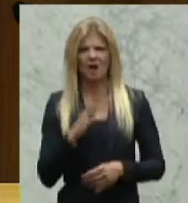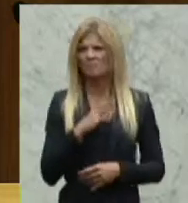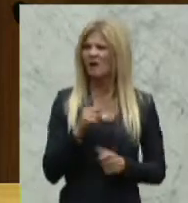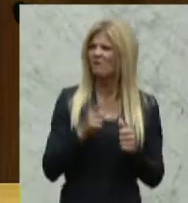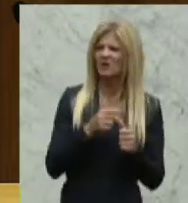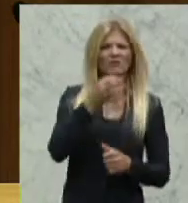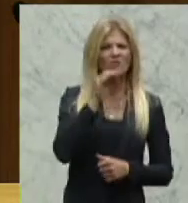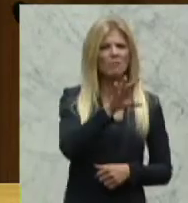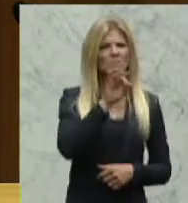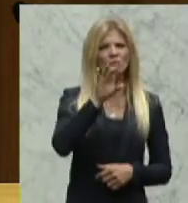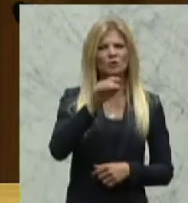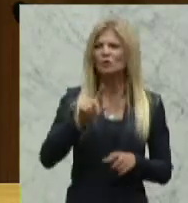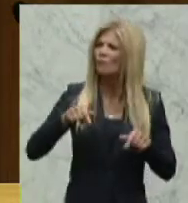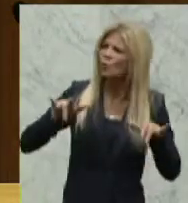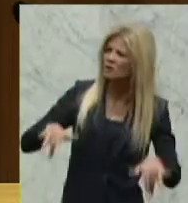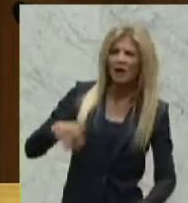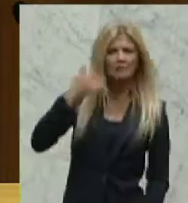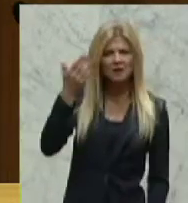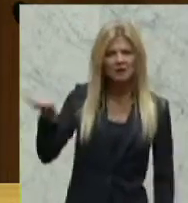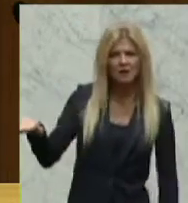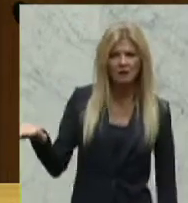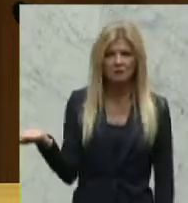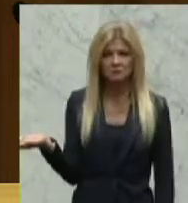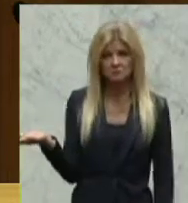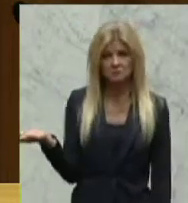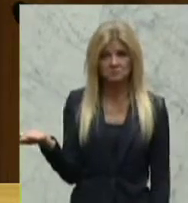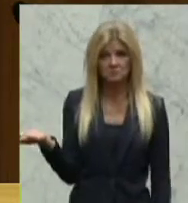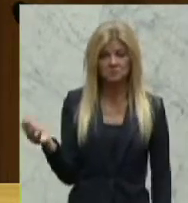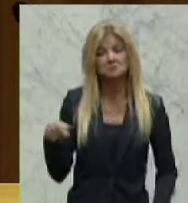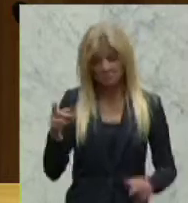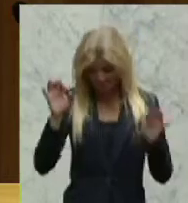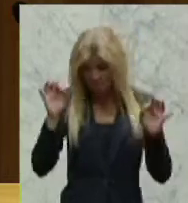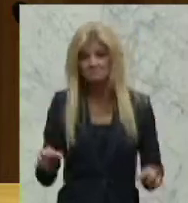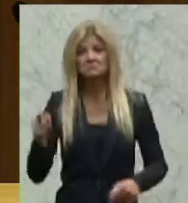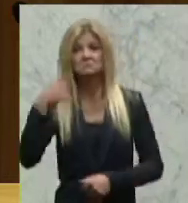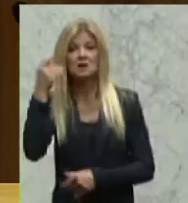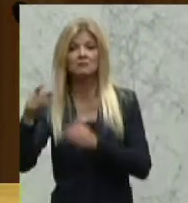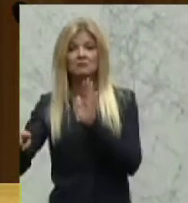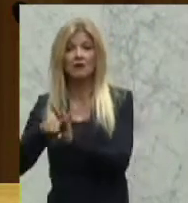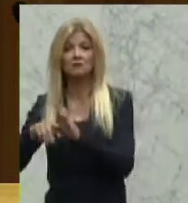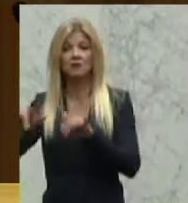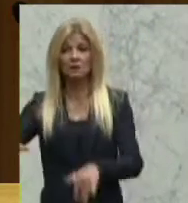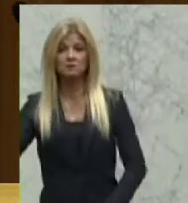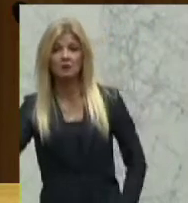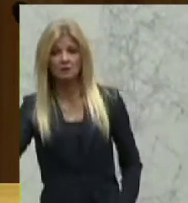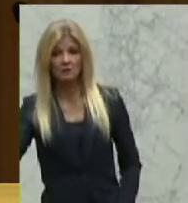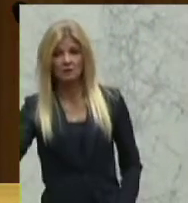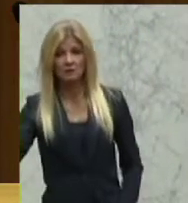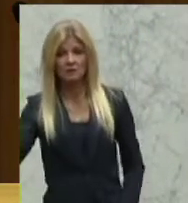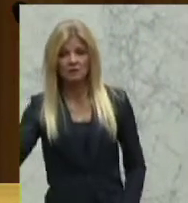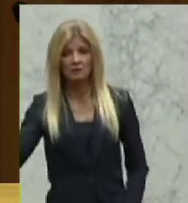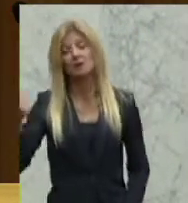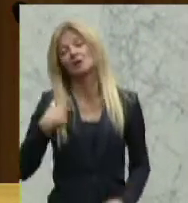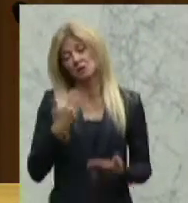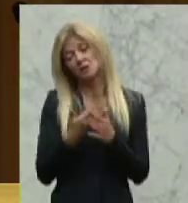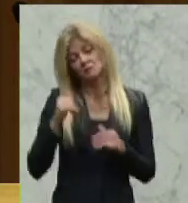bevorzugen, wo haben wir denn dann die Männer? Die sind ja dann tatsächlich benachteiligt. Und hier muss man hier eine Lanze